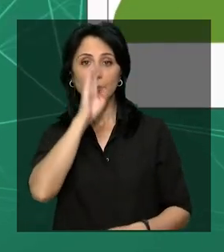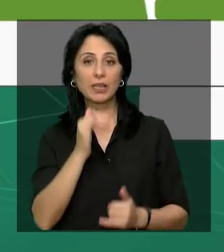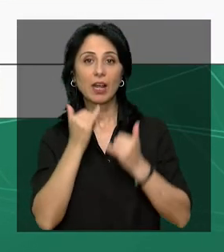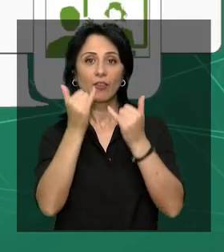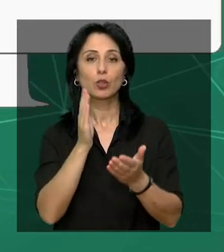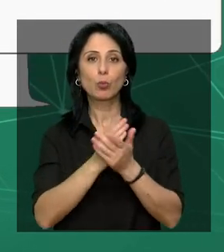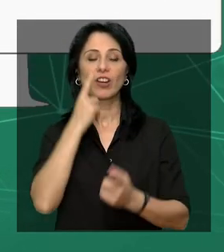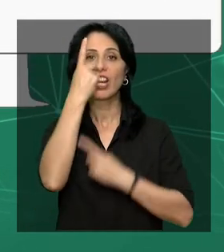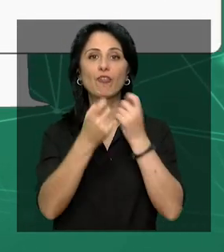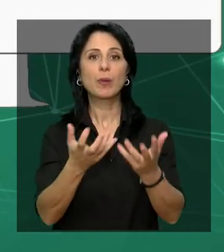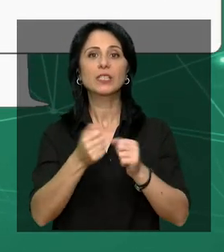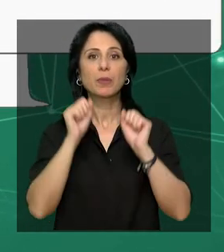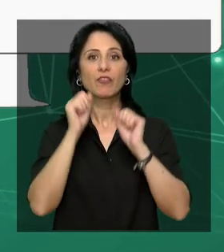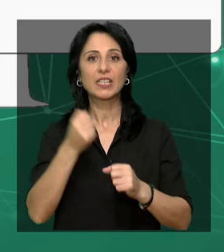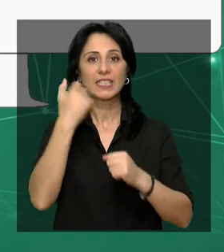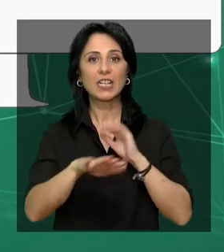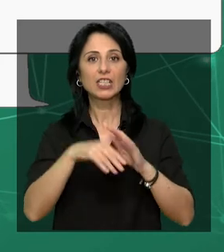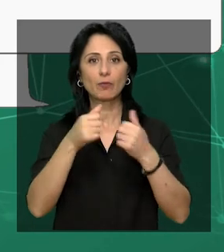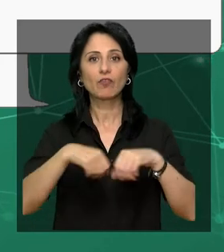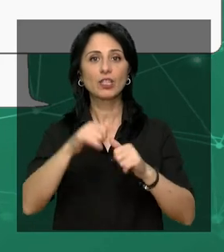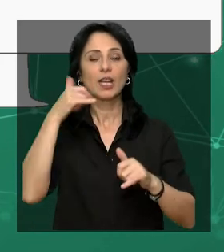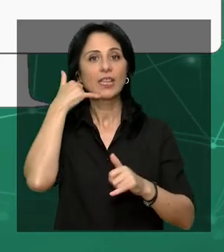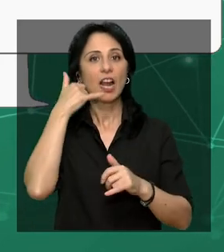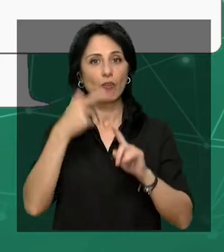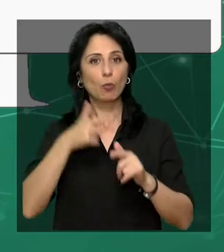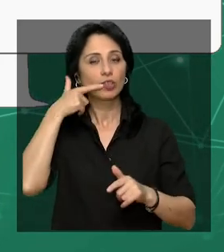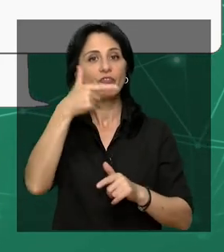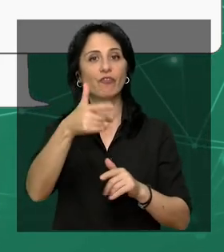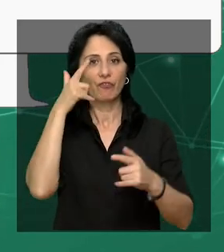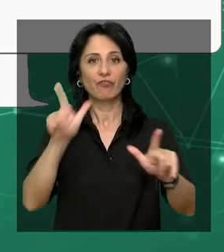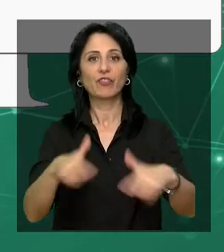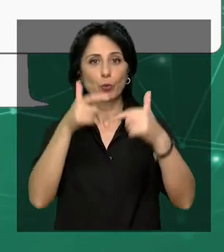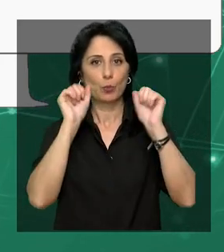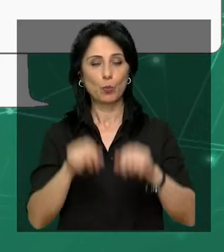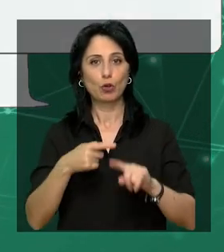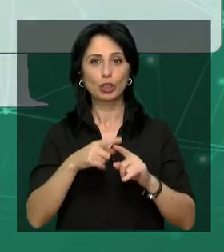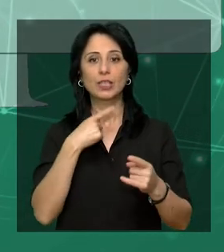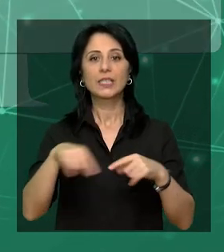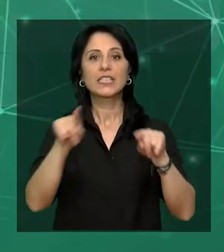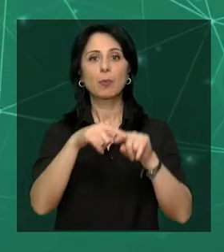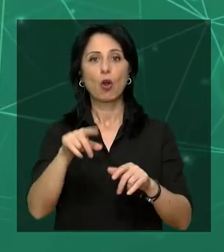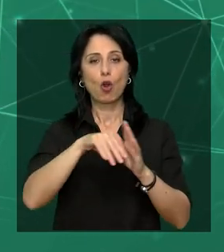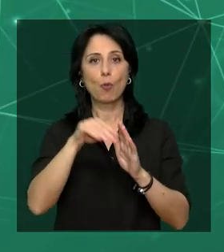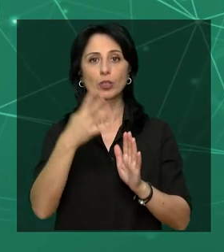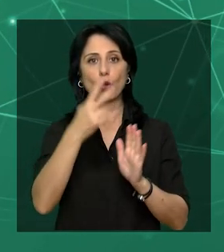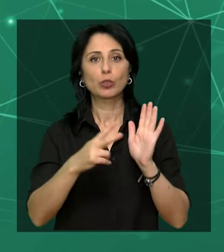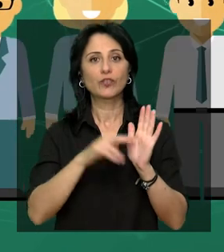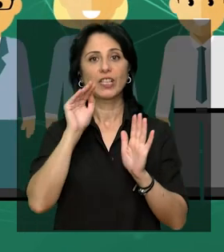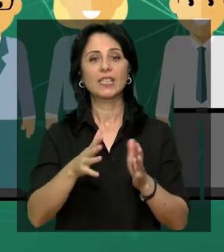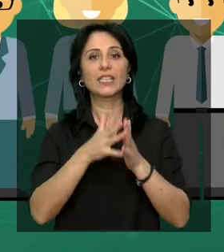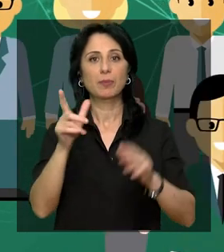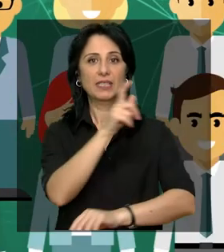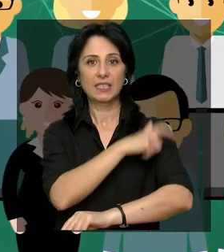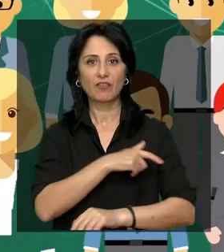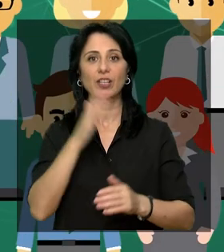ստացող ընտրողների համար կվե արկության իրազեկման պաստար։ ընտրաթեղ ամասային հանձնաժողովի 47 զավելի անթամանցնում է